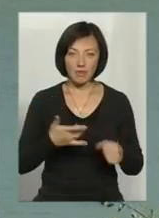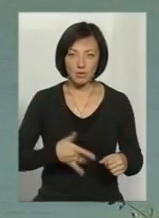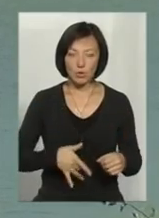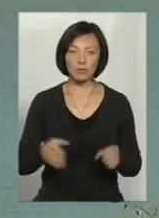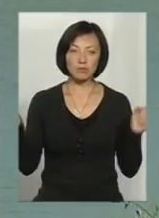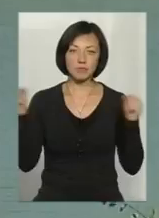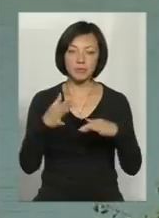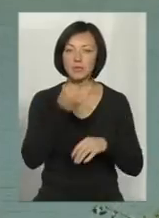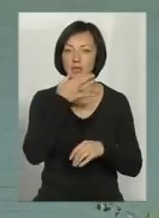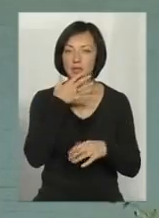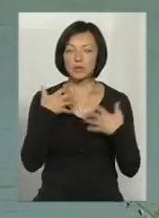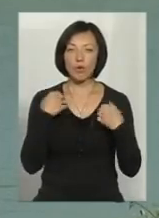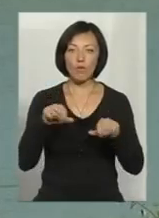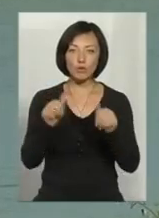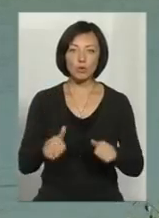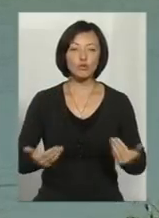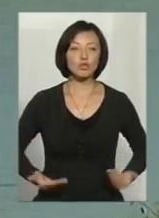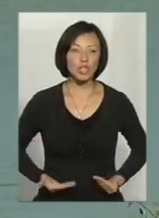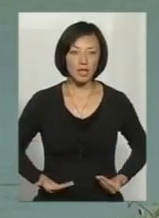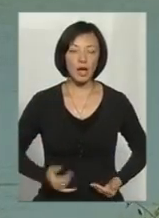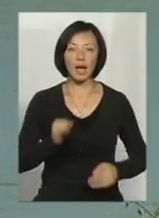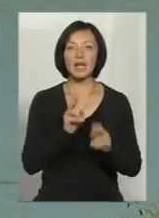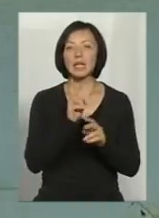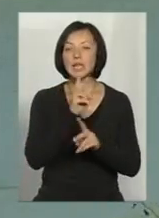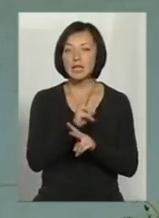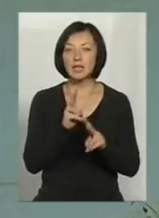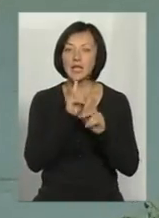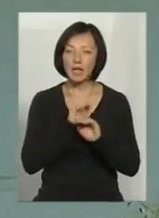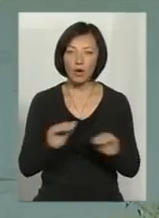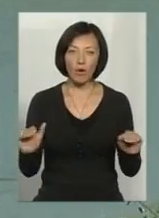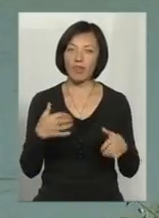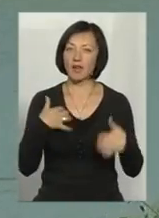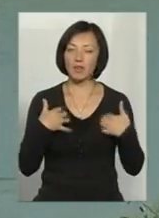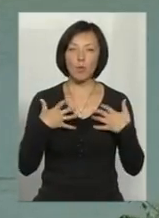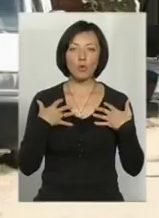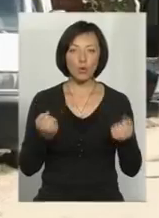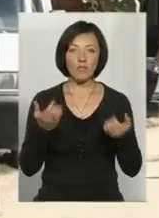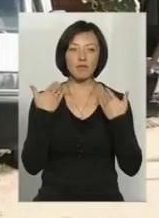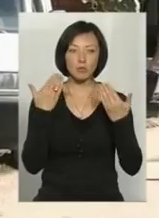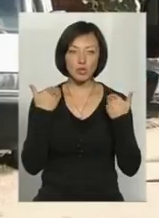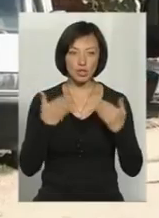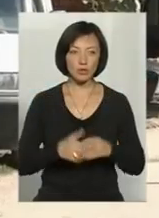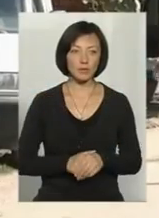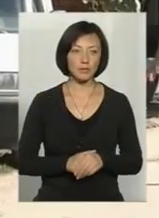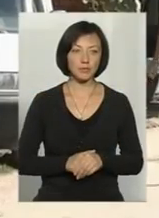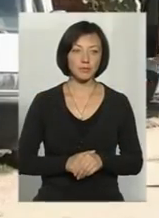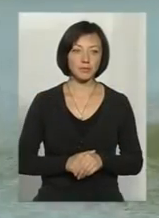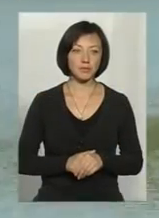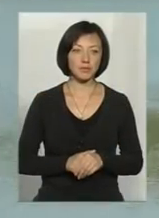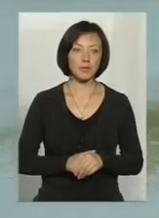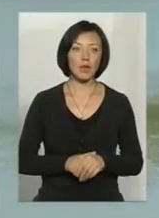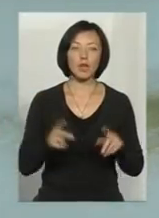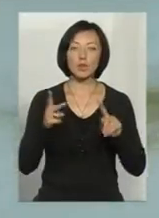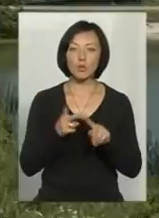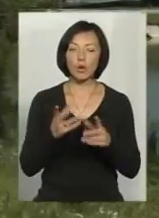стікаються шанувальники здорового способу життя та тихого, неквапливого оздоровлення і відпочинку в обіймах матінки природи. У